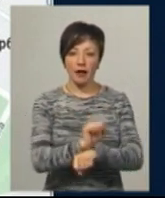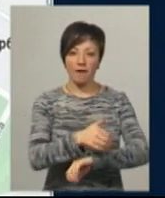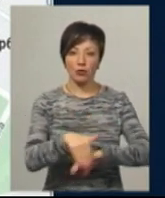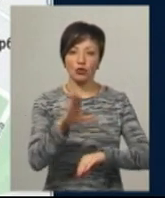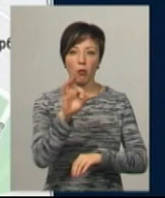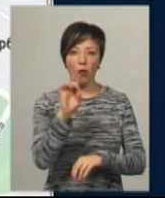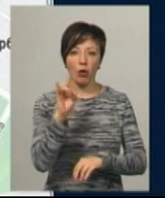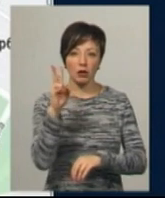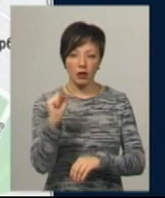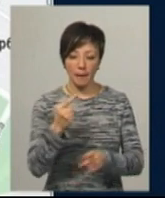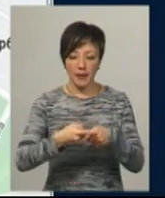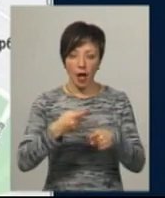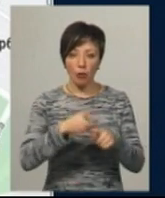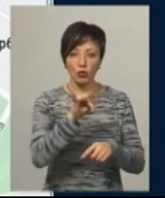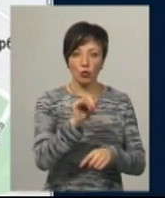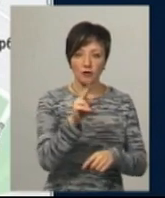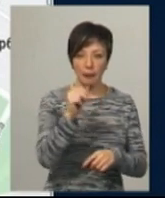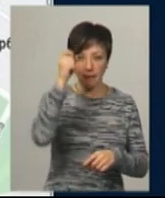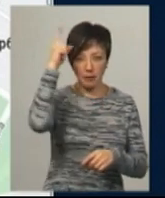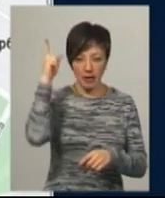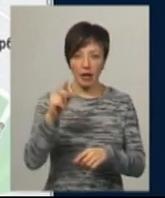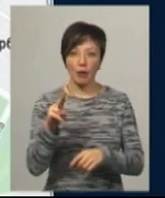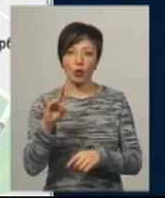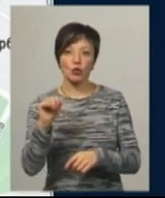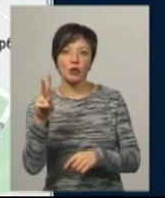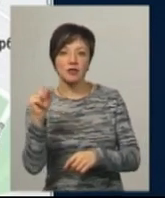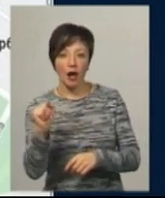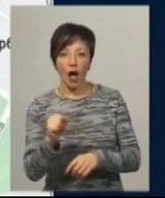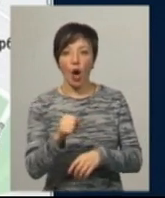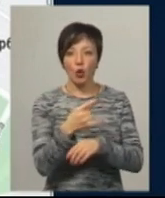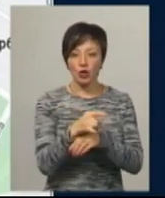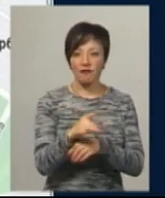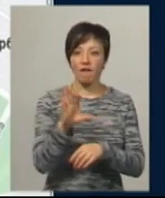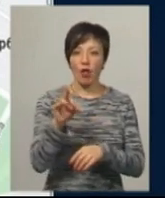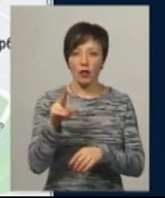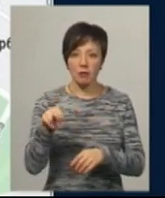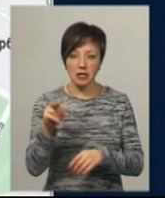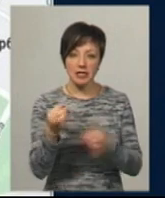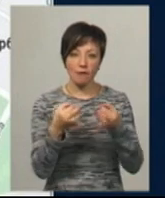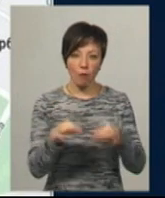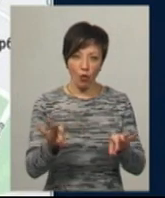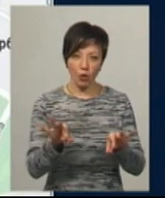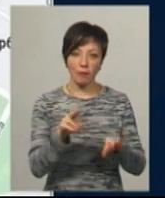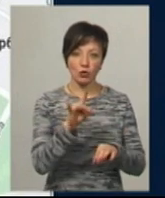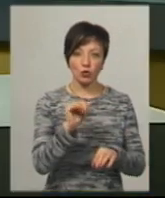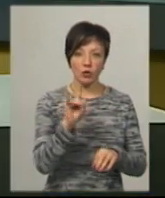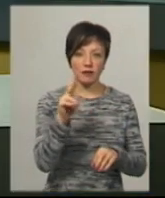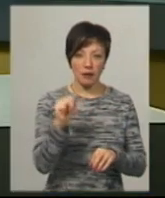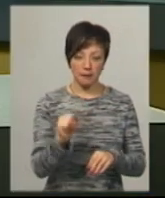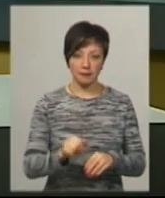Соборній, на перехресті вулиць Проскурівського-Підпілля та Проскурівської, Грушевського, Володимирської, Свободи та Проскурівської.